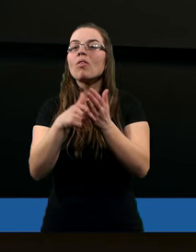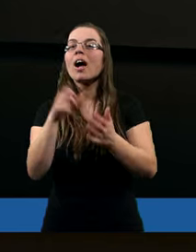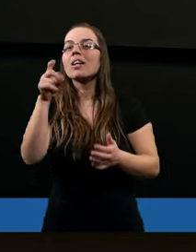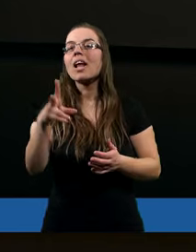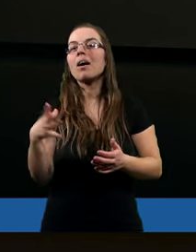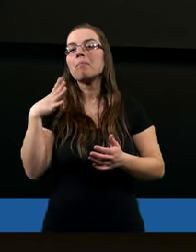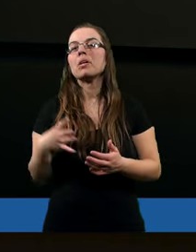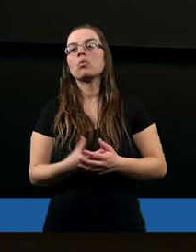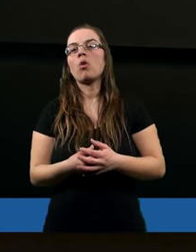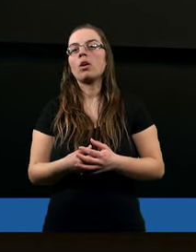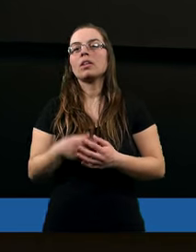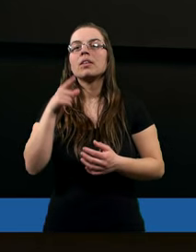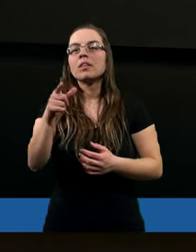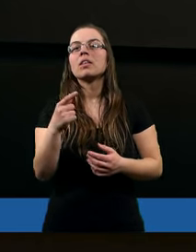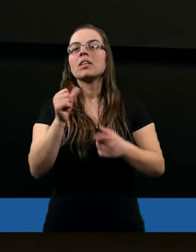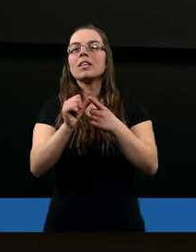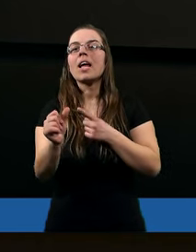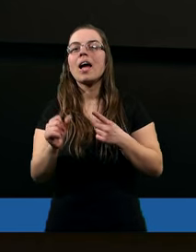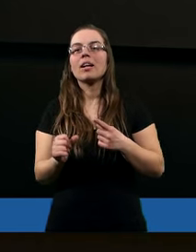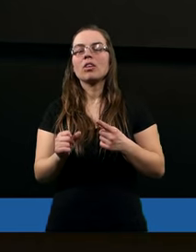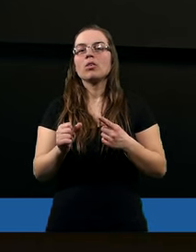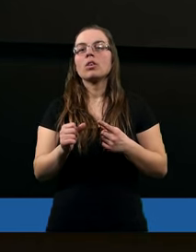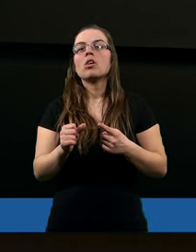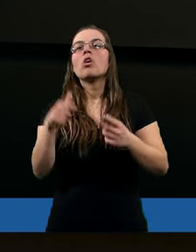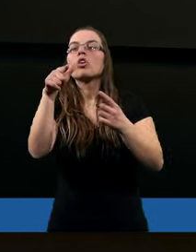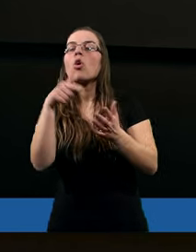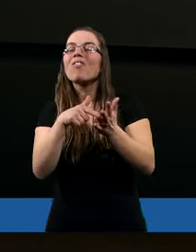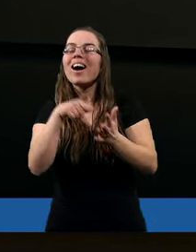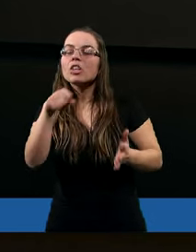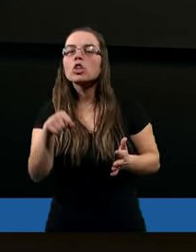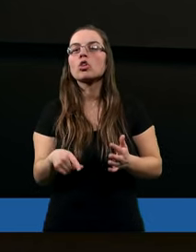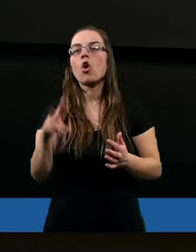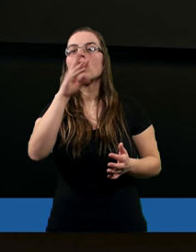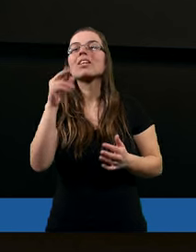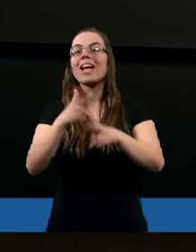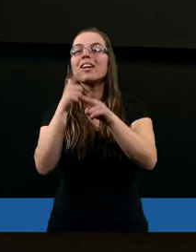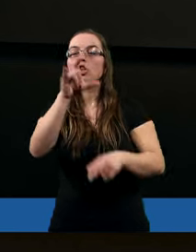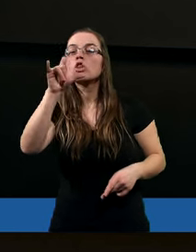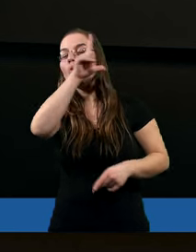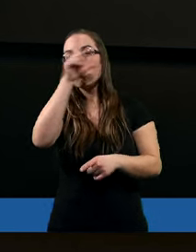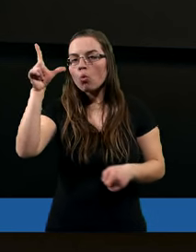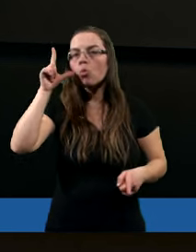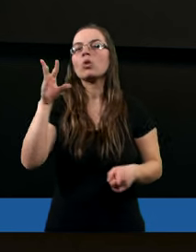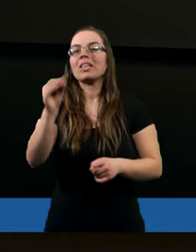wiemy też, że wielu z nich jednak tacy zostali. I to jest właśnie to, że wtedy, kiedy ludzie